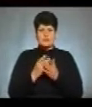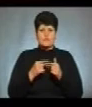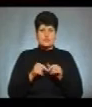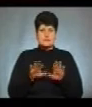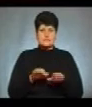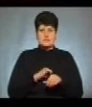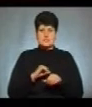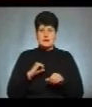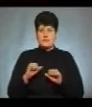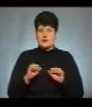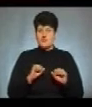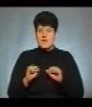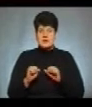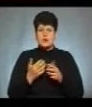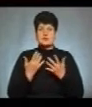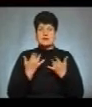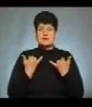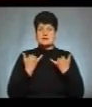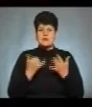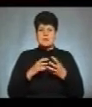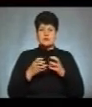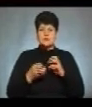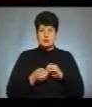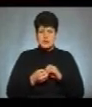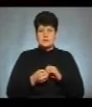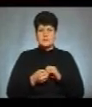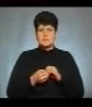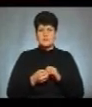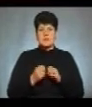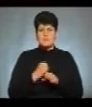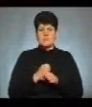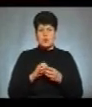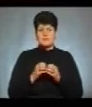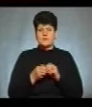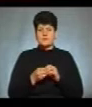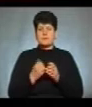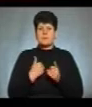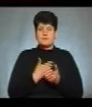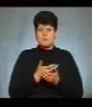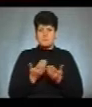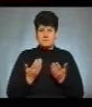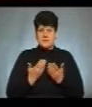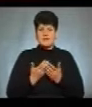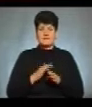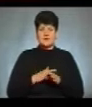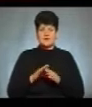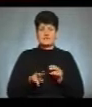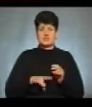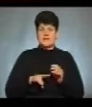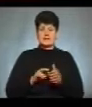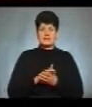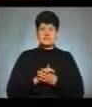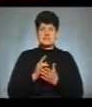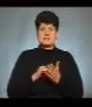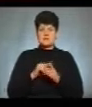місцевого самоврядування, оскільки за результатами напрацьованої проблематики ми, саме виконавча дирекція Асоціації